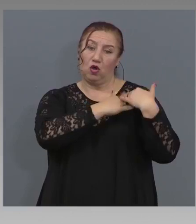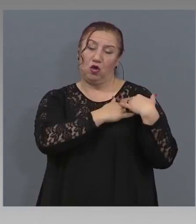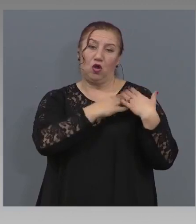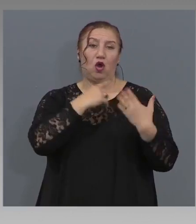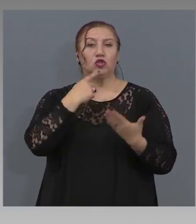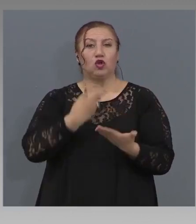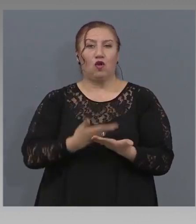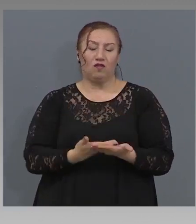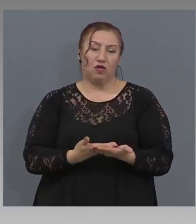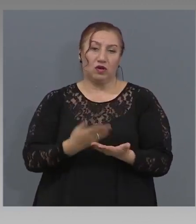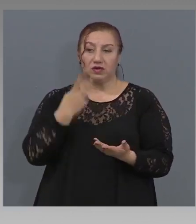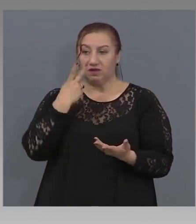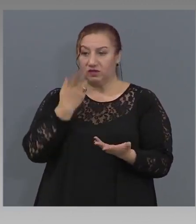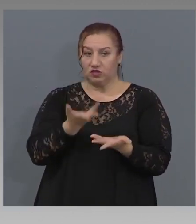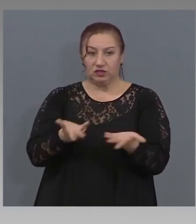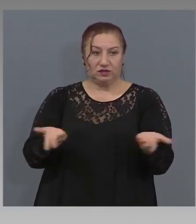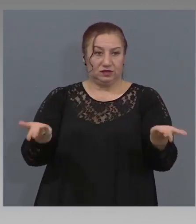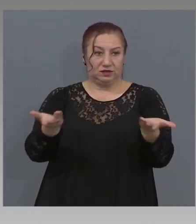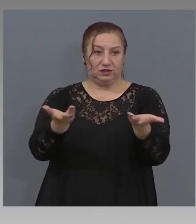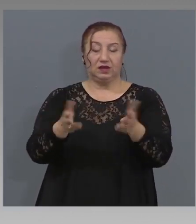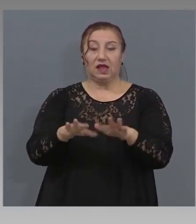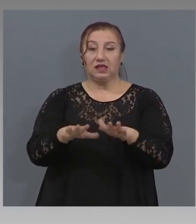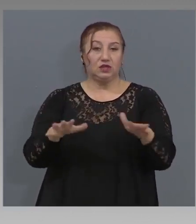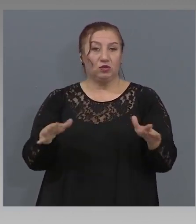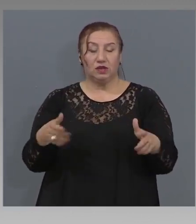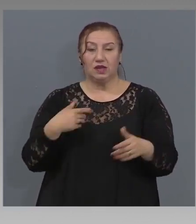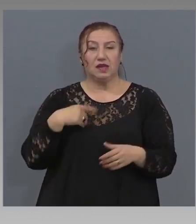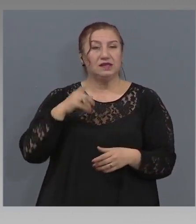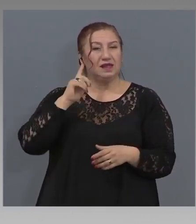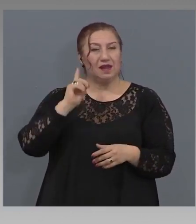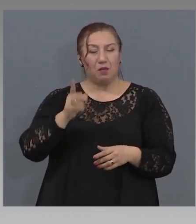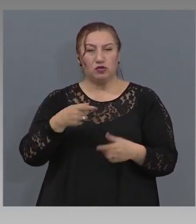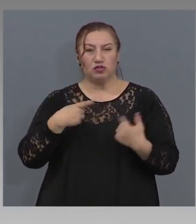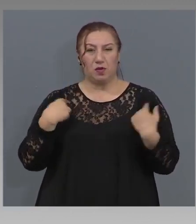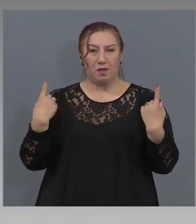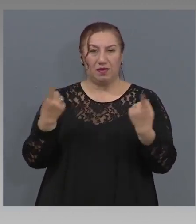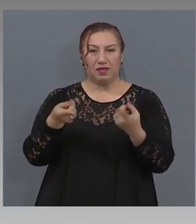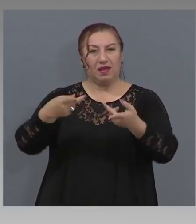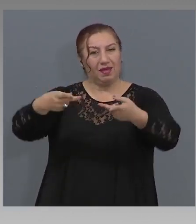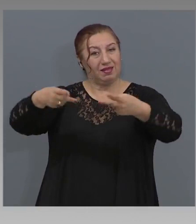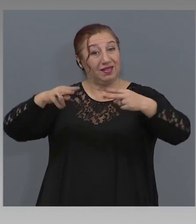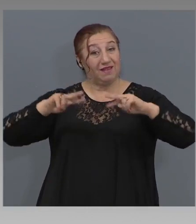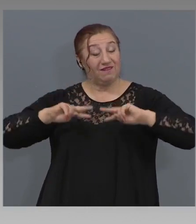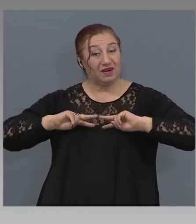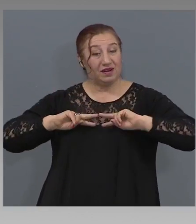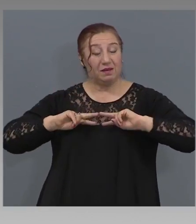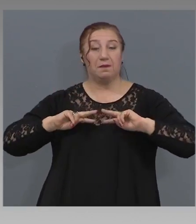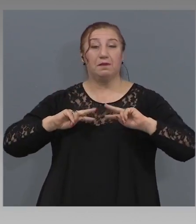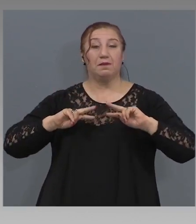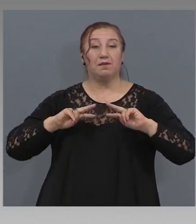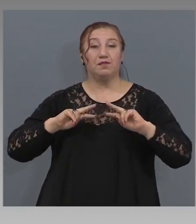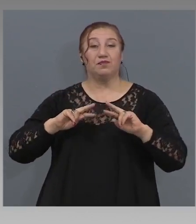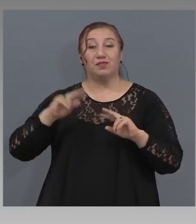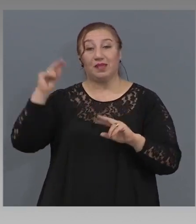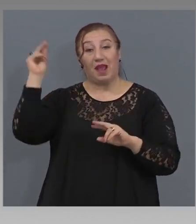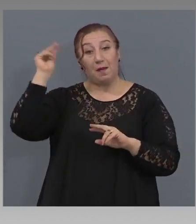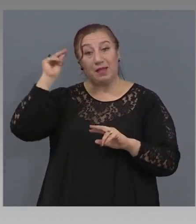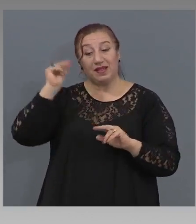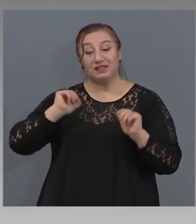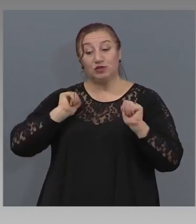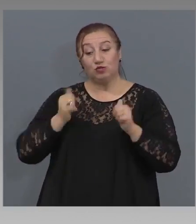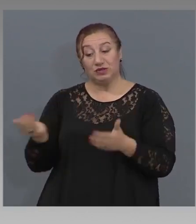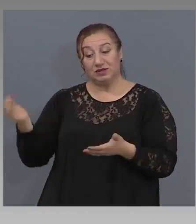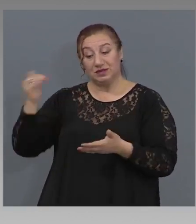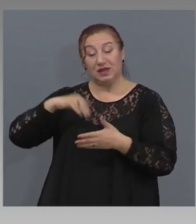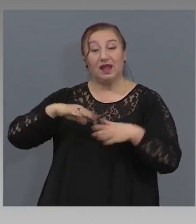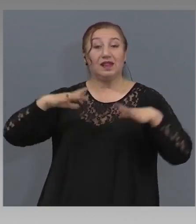каква е ситуацията и за да можем ние да върнем българския турист по